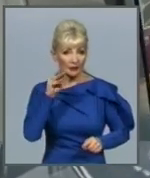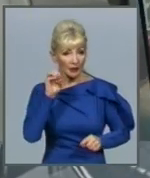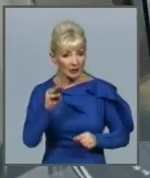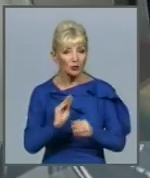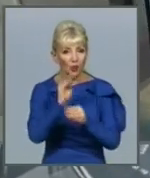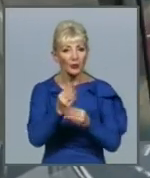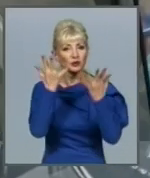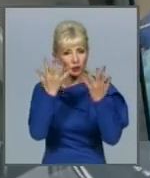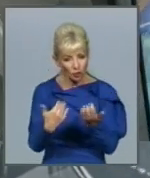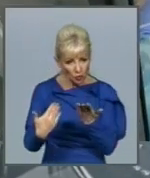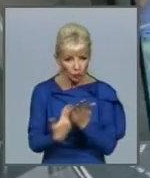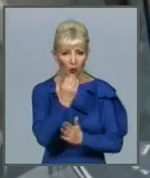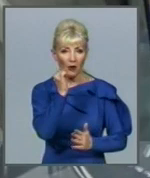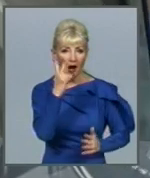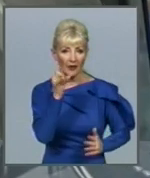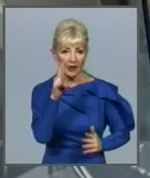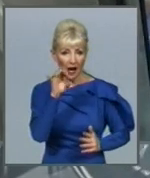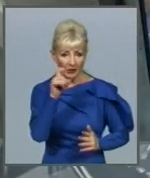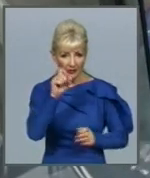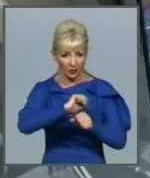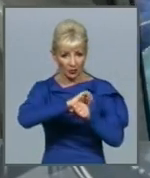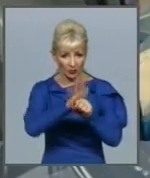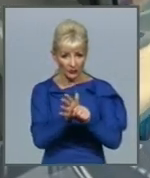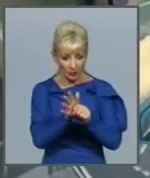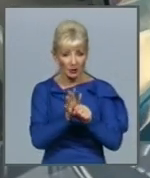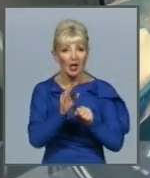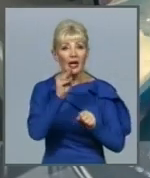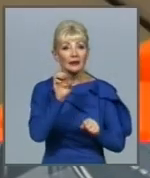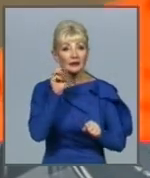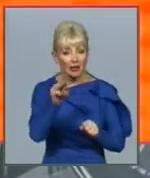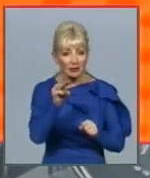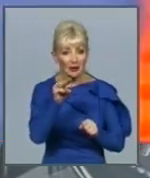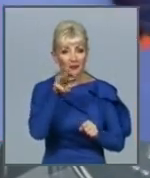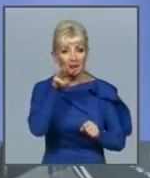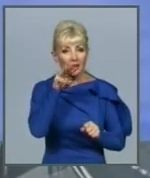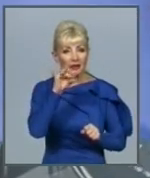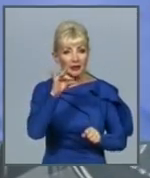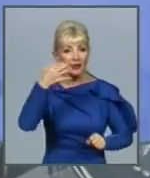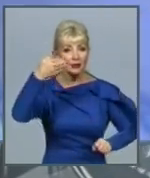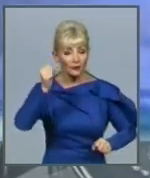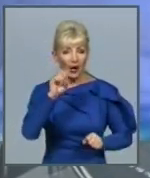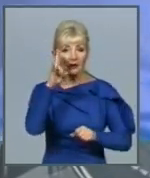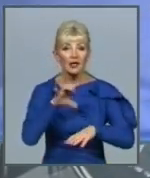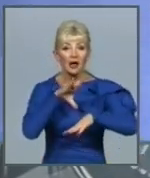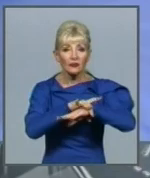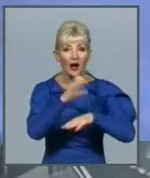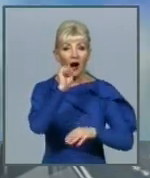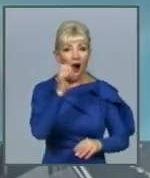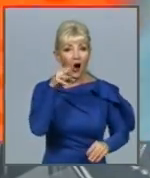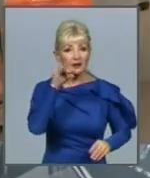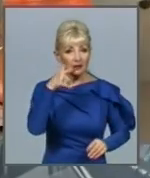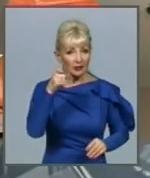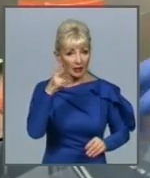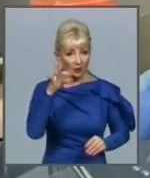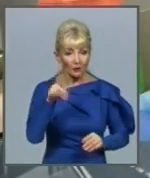коронавірусу. Зокрема, українські тест-системи методом ІФА на виявлення антигенів, а це той же вірус, а